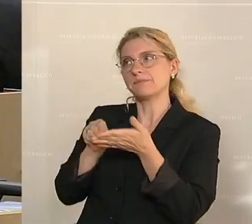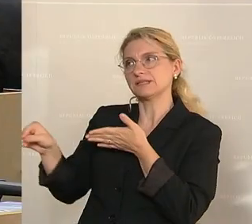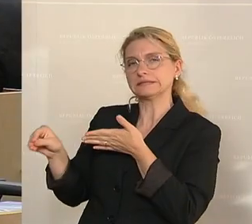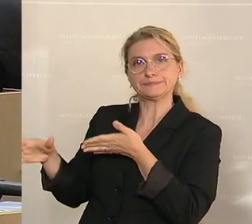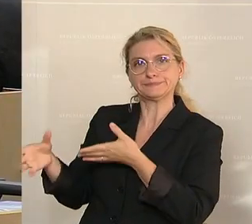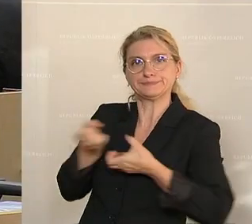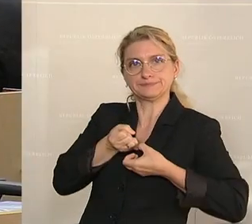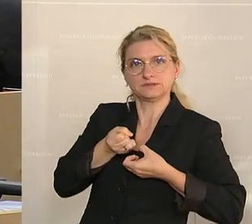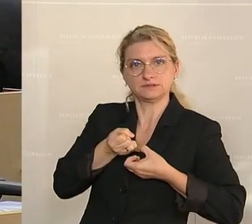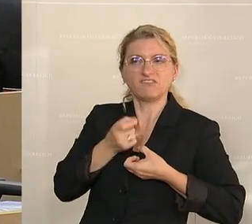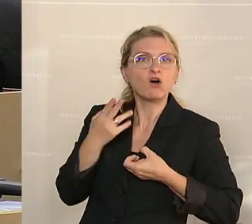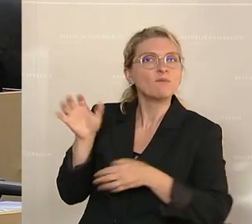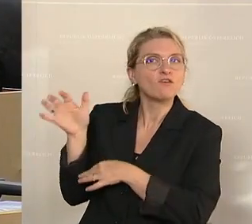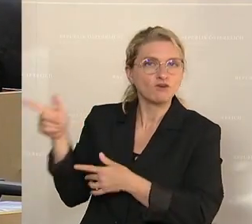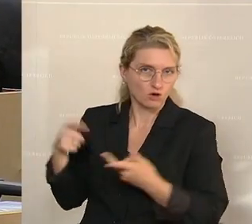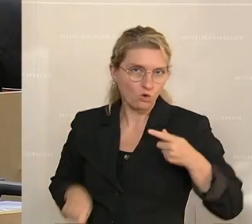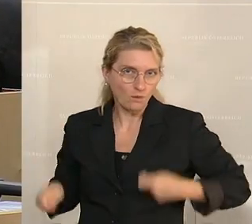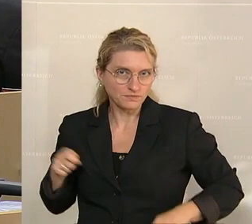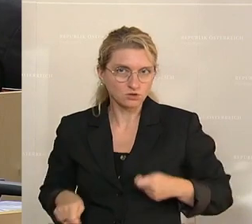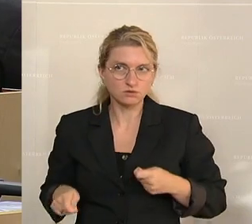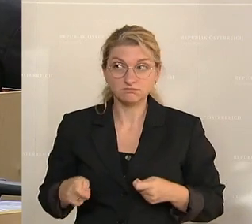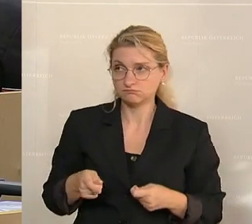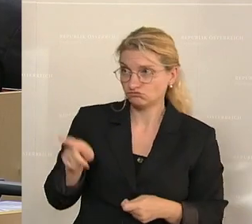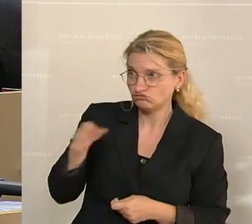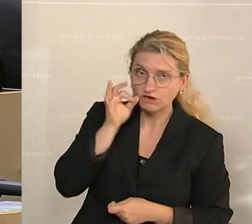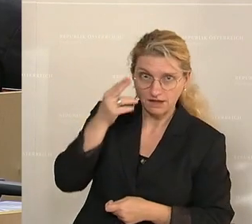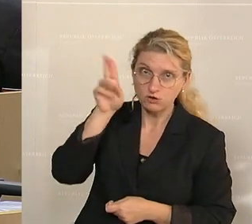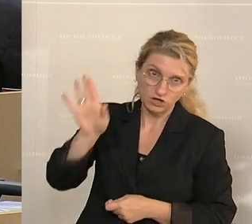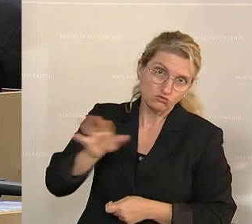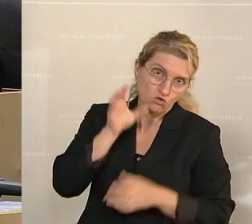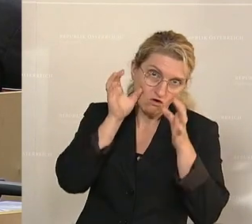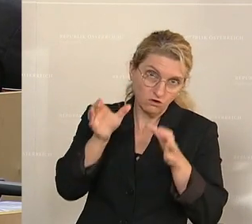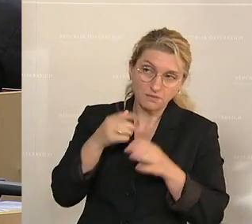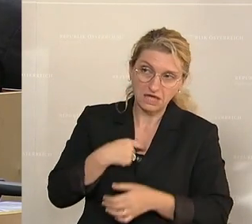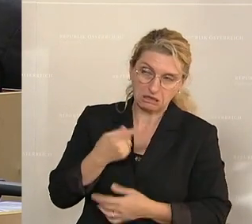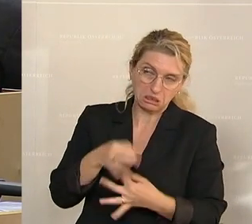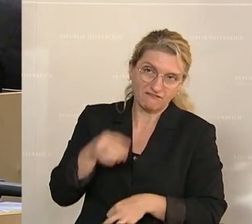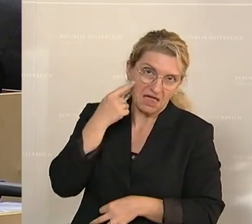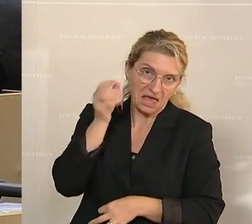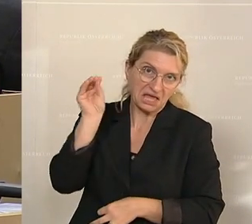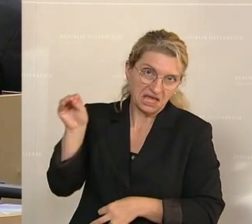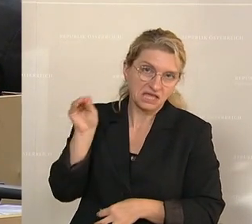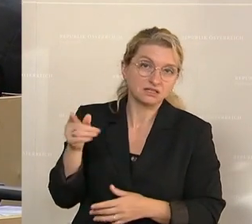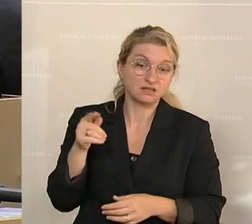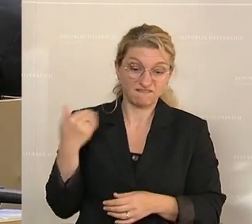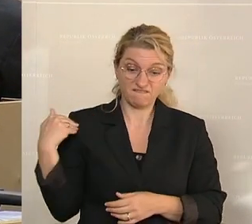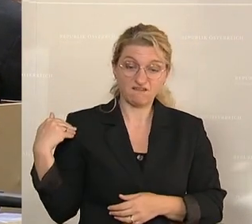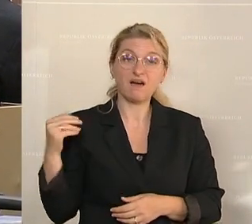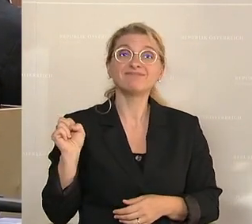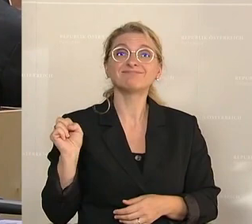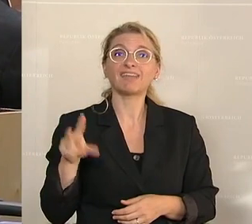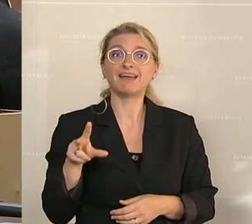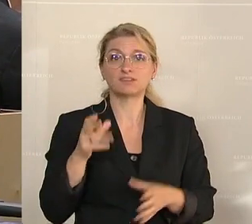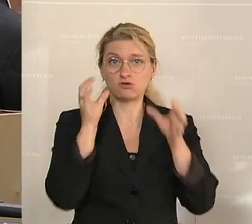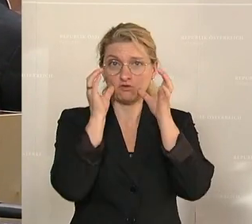Vorwurf der Korruption. Sehr geehrte Damen und Herren von der ÖVP, darf ich Sie daran erinnern, dass es 13 ÖVP-Politiker sind,